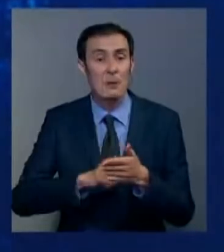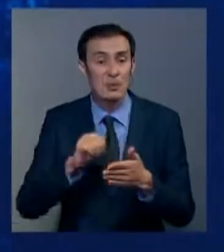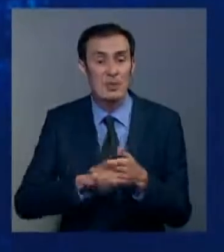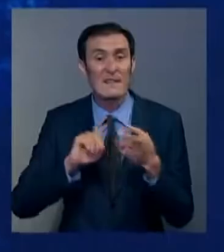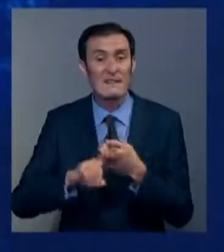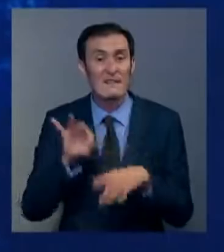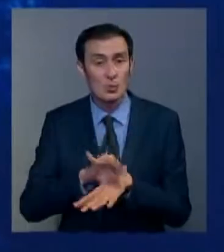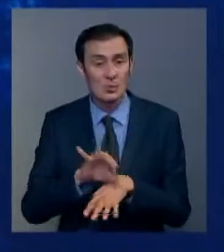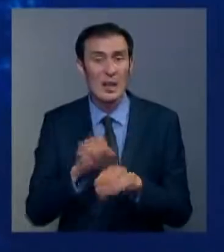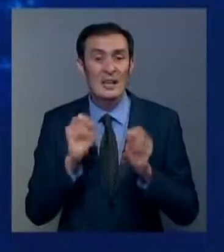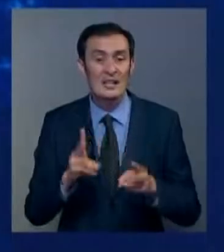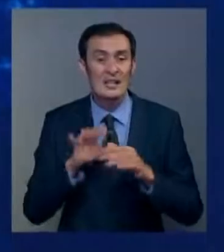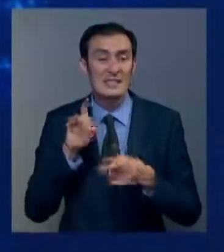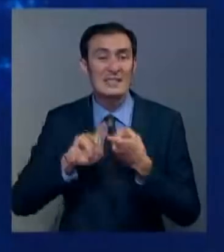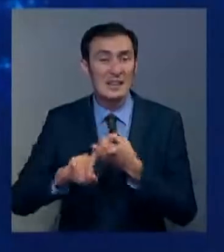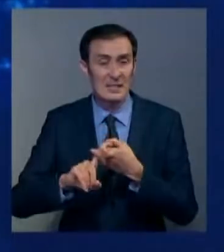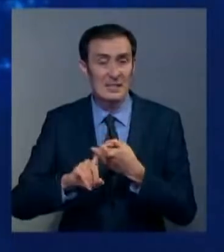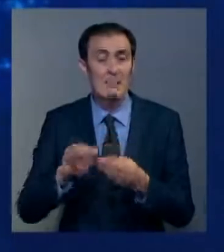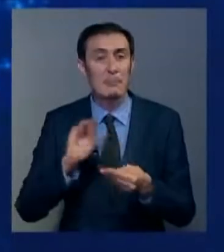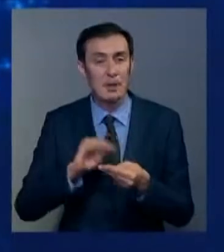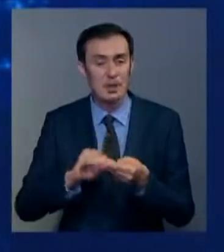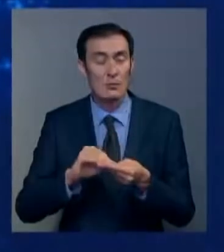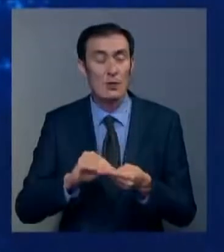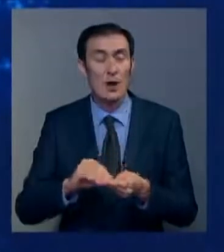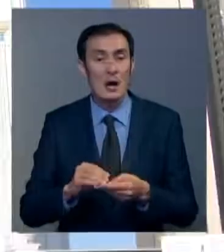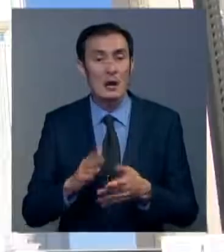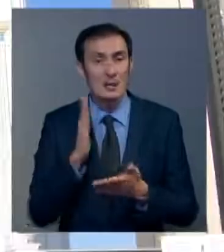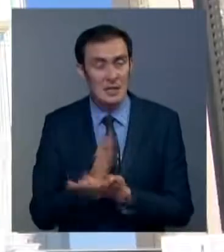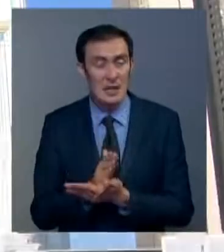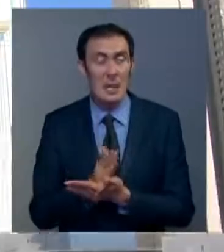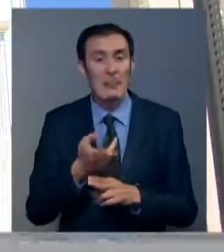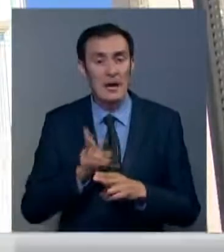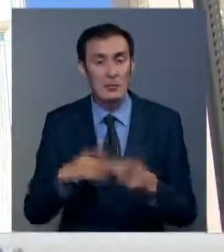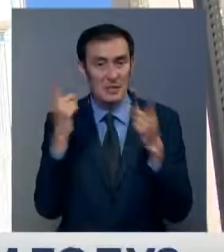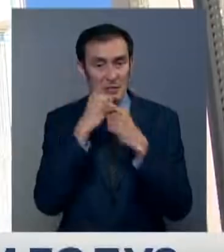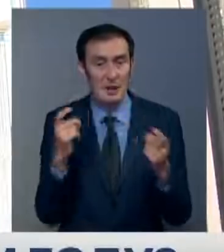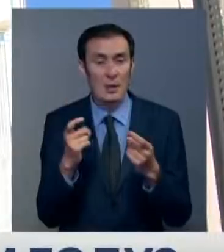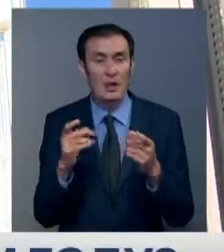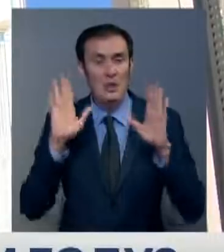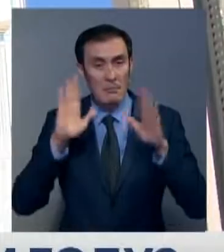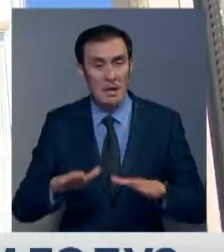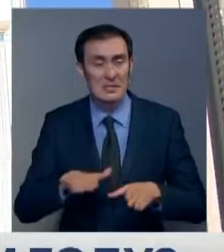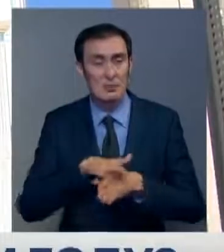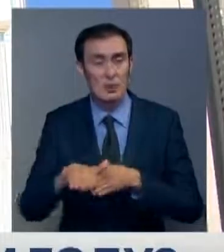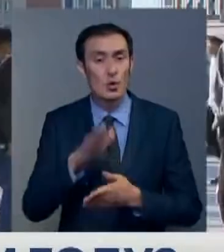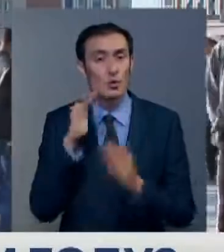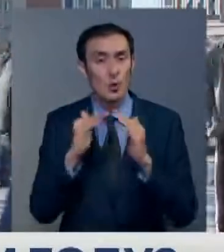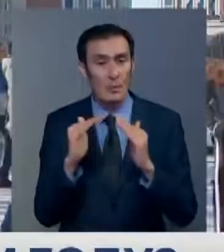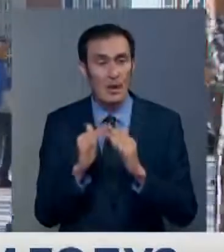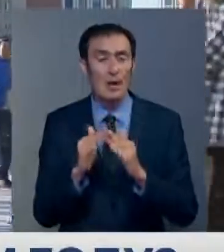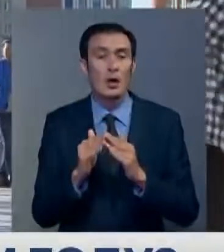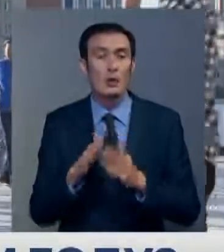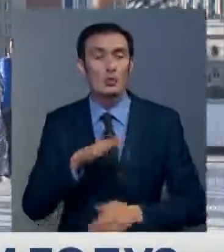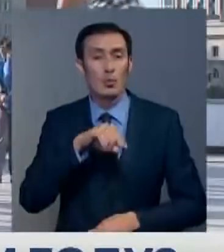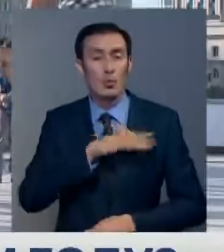с коронавирусной инфекцией. Риски заразиться COVID-19 по-прежнему высоки. Священнослужители призывают читать намаз дома. Председатель Духовного